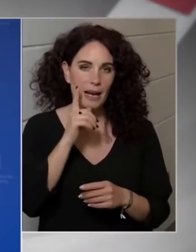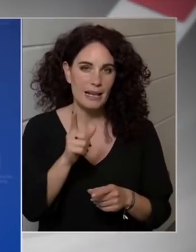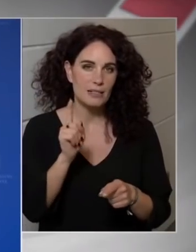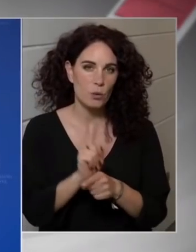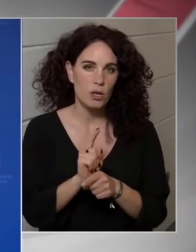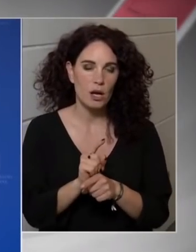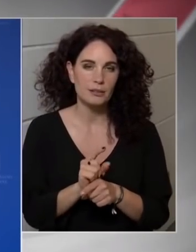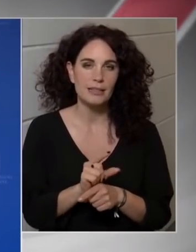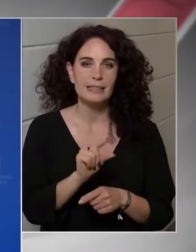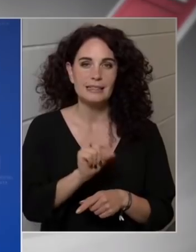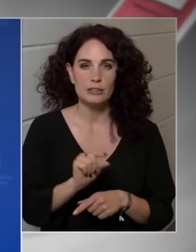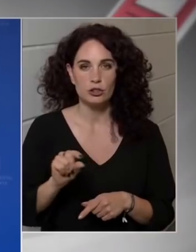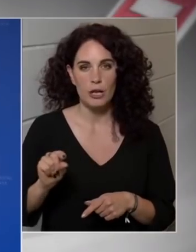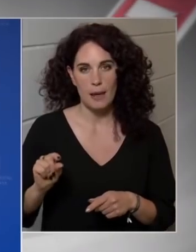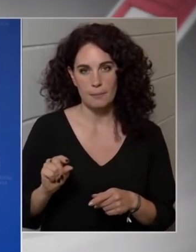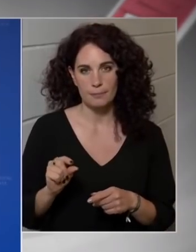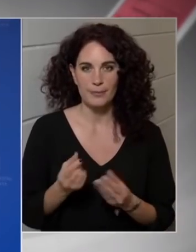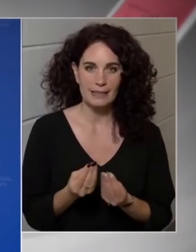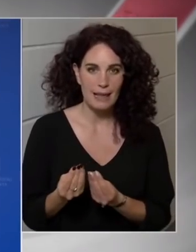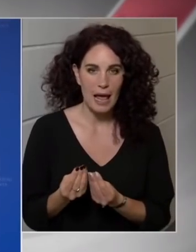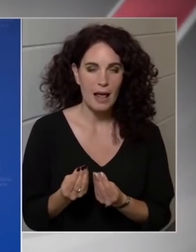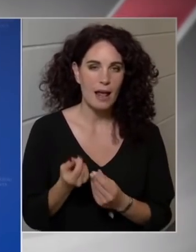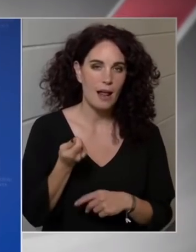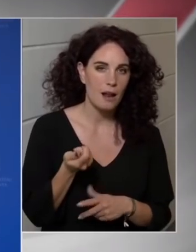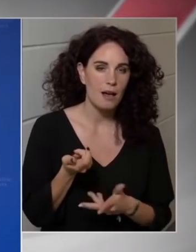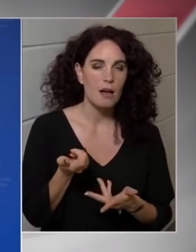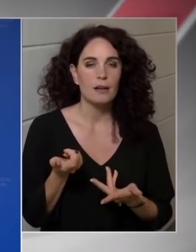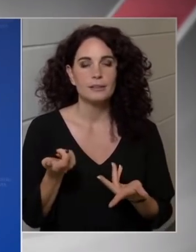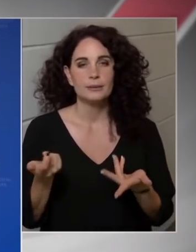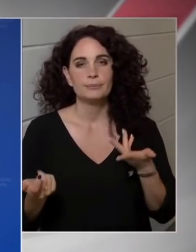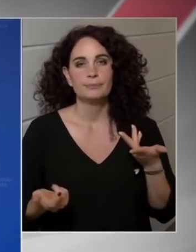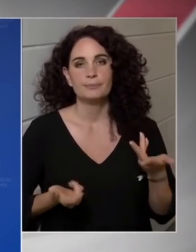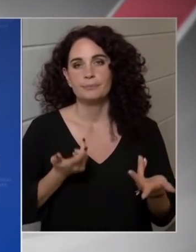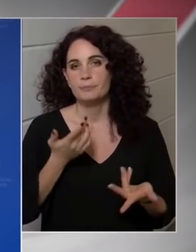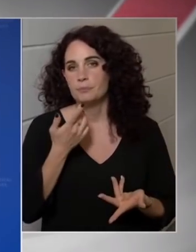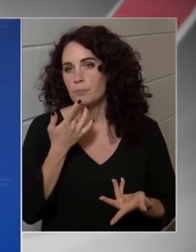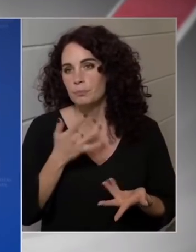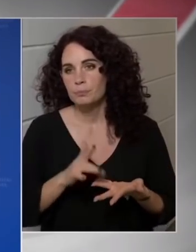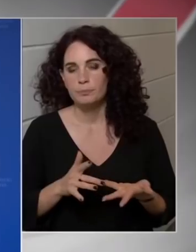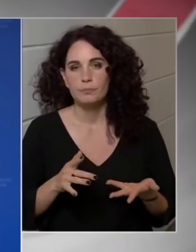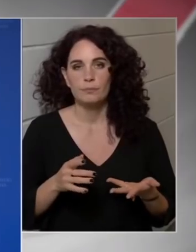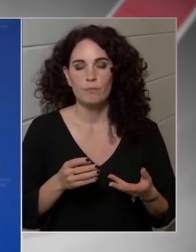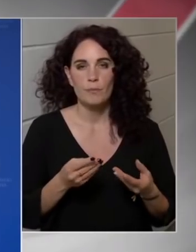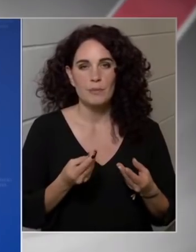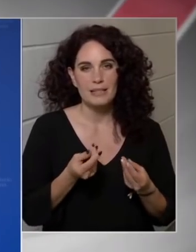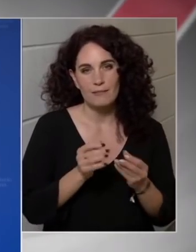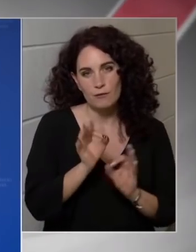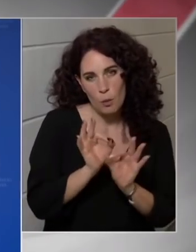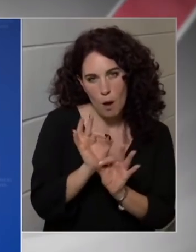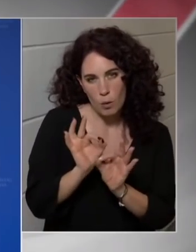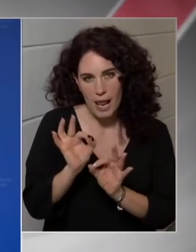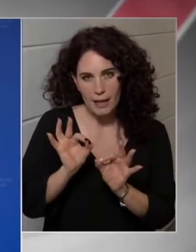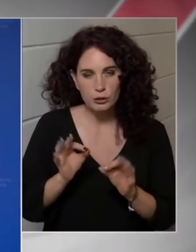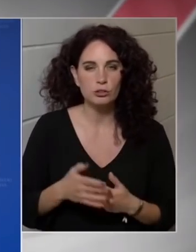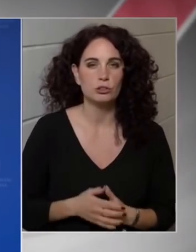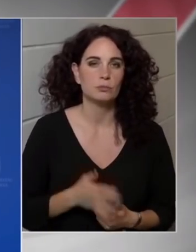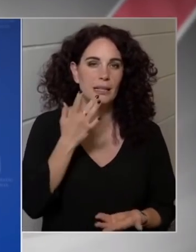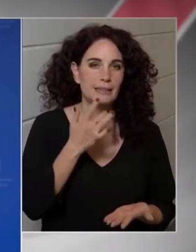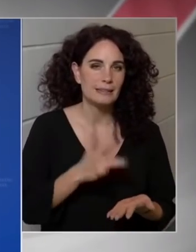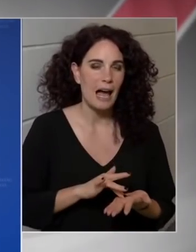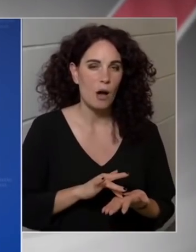kisebb tételek, amik mondjuk úgy, hogy finom hangolások, például a jövedéki adó